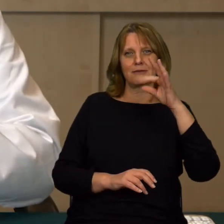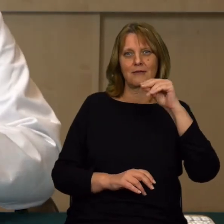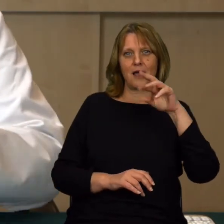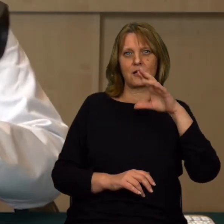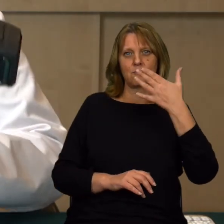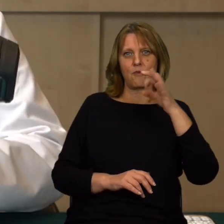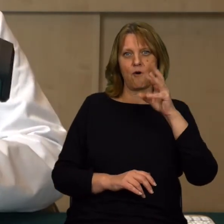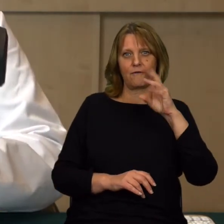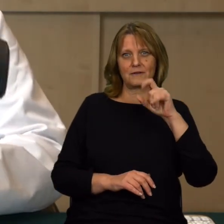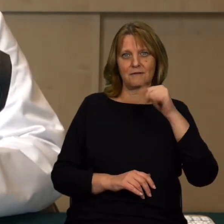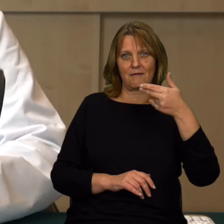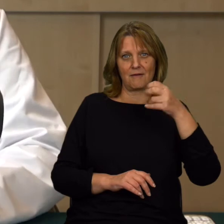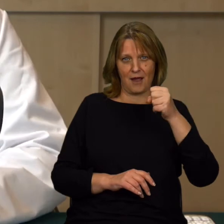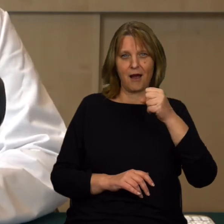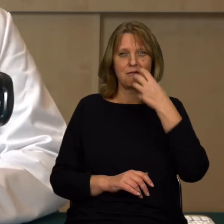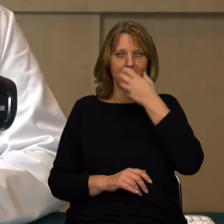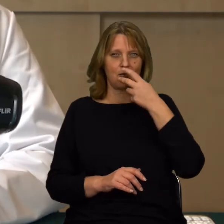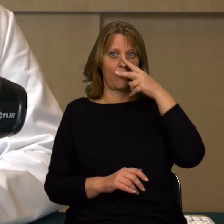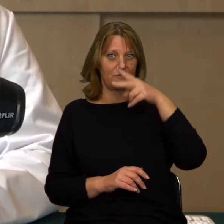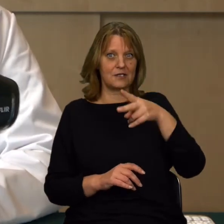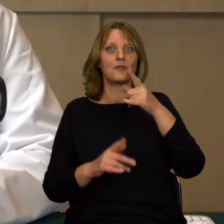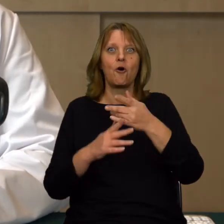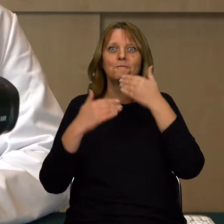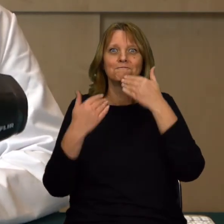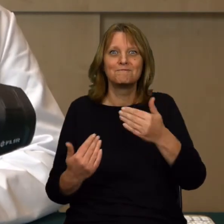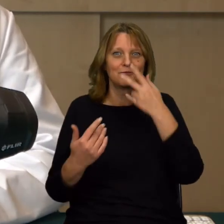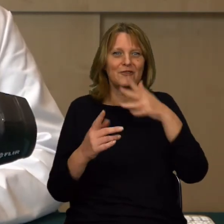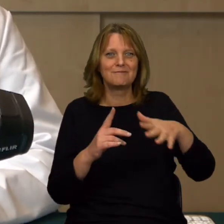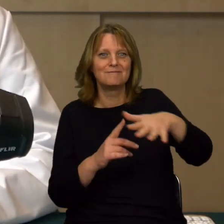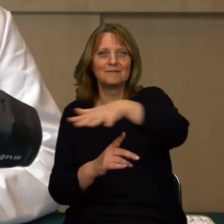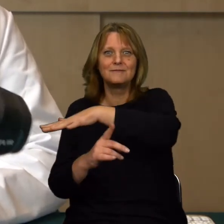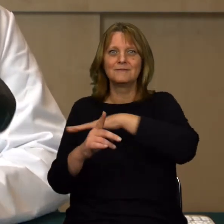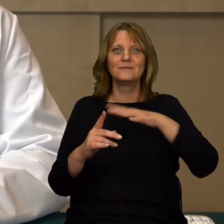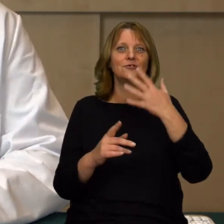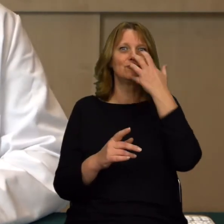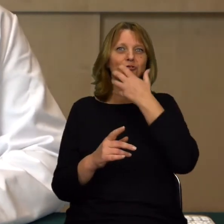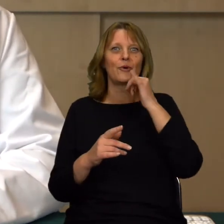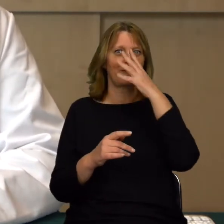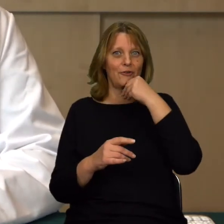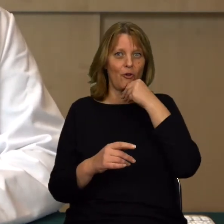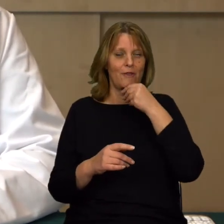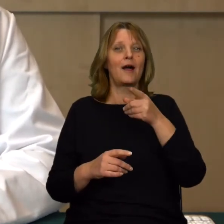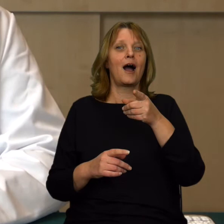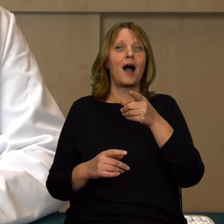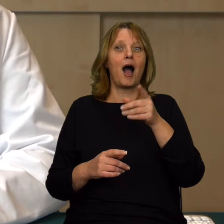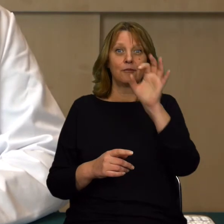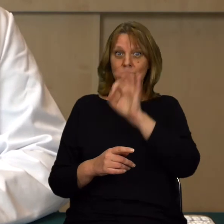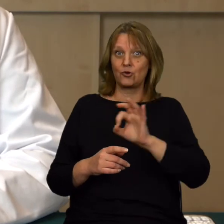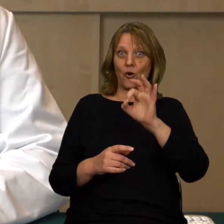światła w podczerwieni, dzięki czemu możemy zobaczyć rozkład ciepła dookoła nas. Przy okazji to jest bardzo dobry